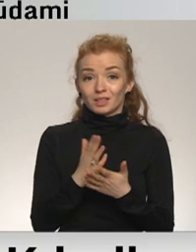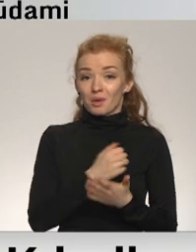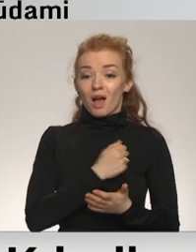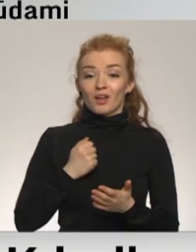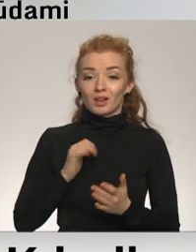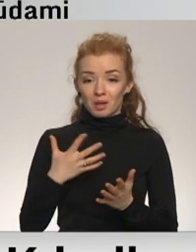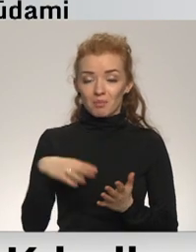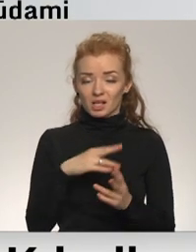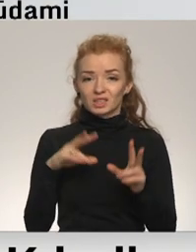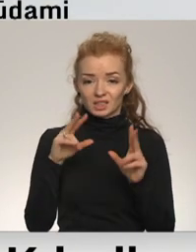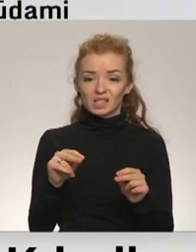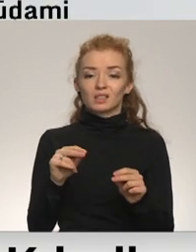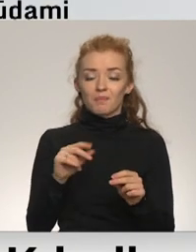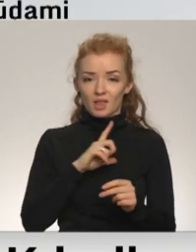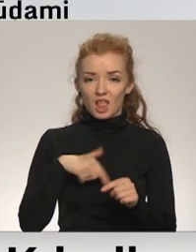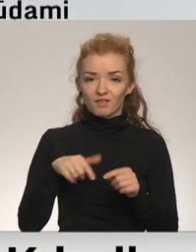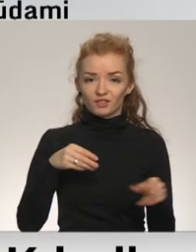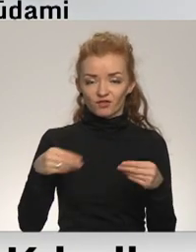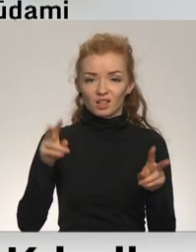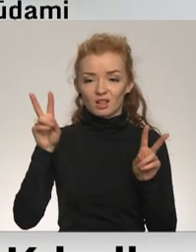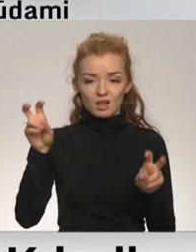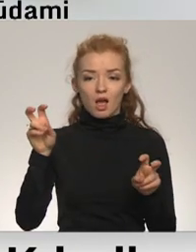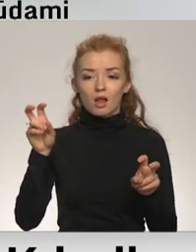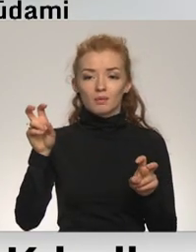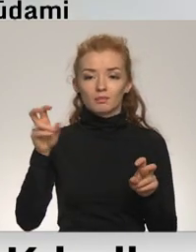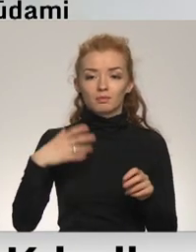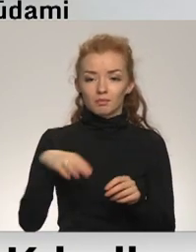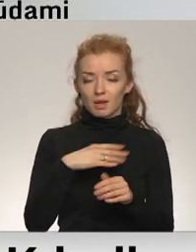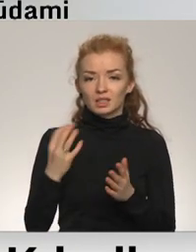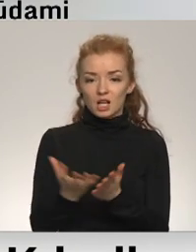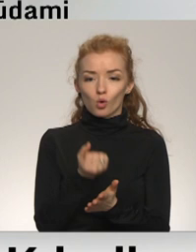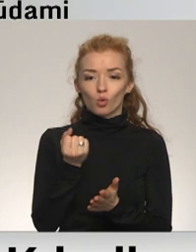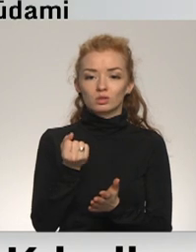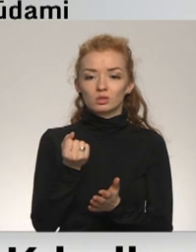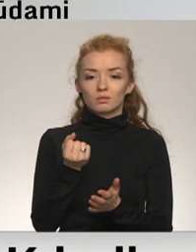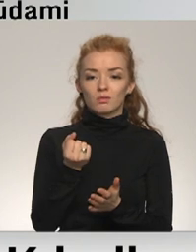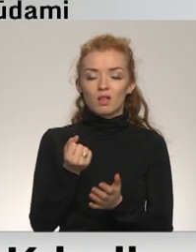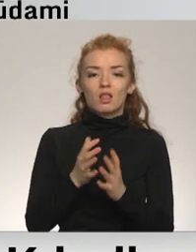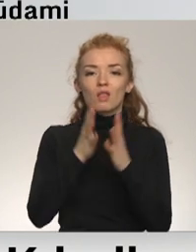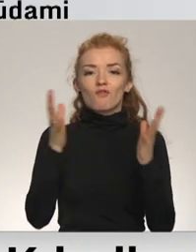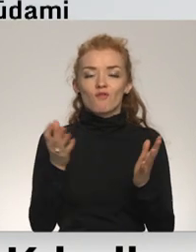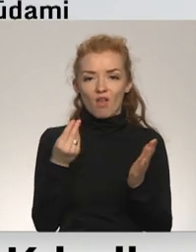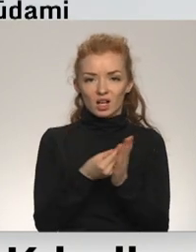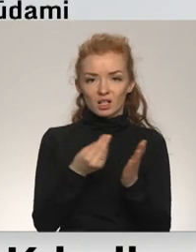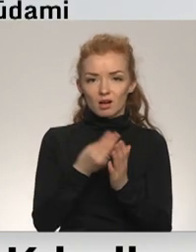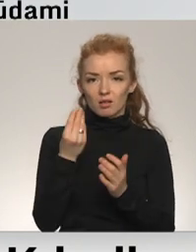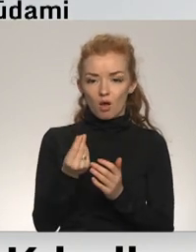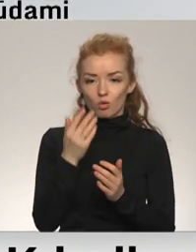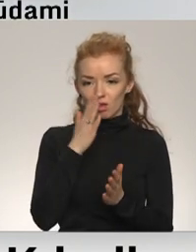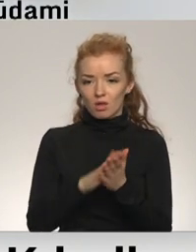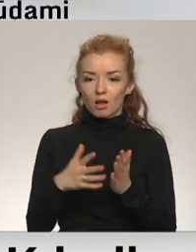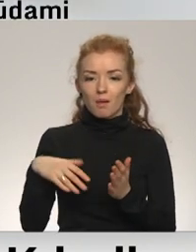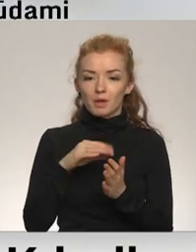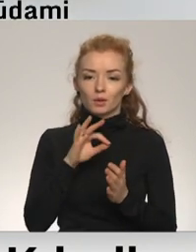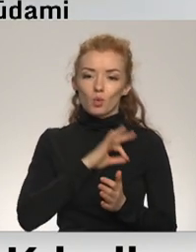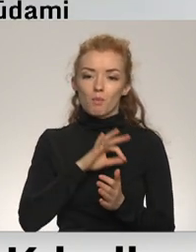vismaz Latvijas Finieriju, ka mēs iegūsim daudz vērtīgāk. Ne tā nauda, ko mēs varam kopā